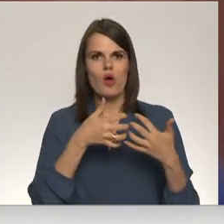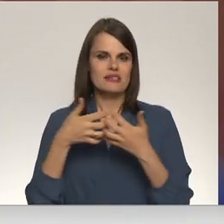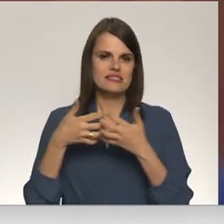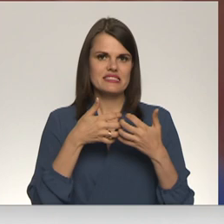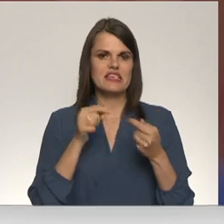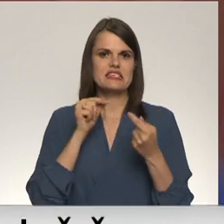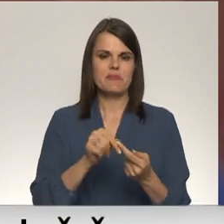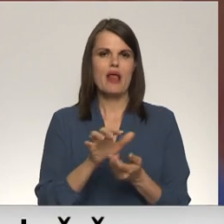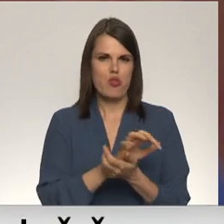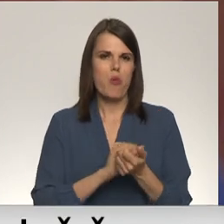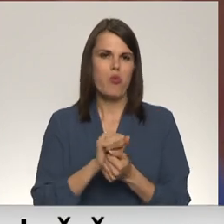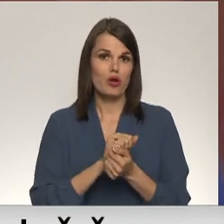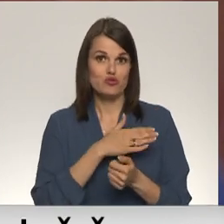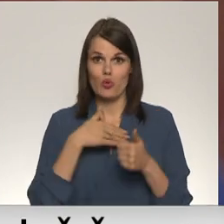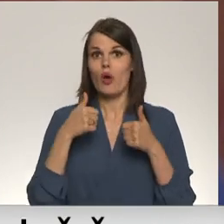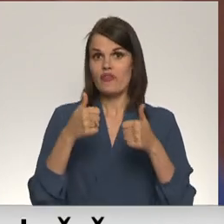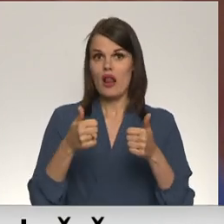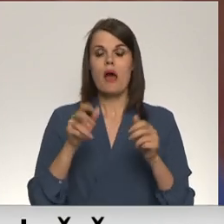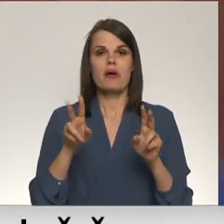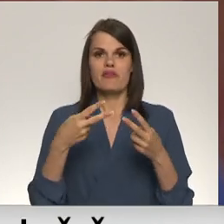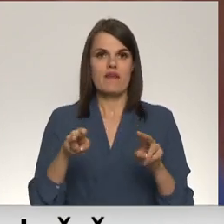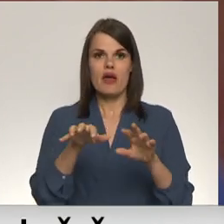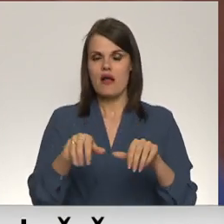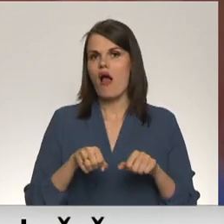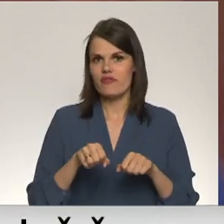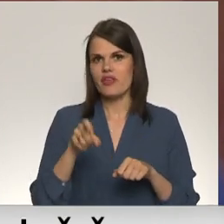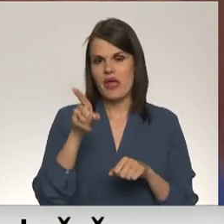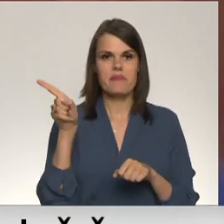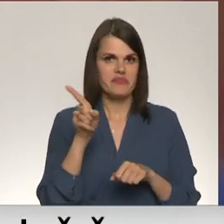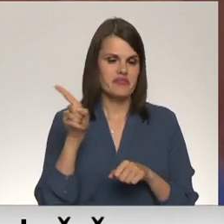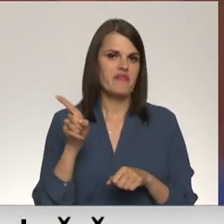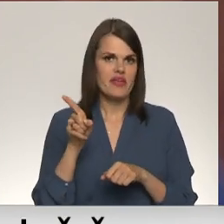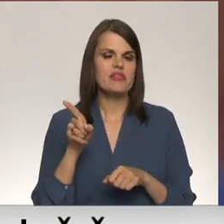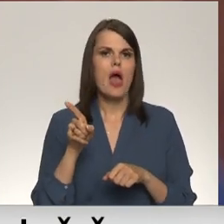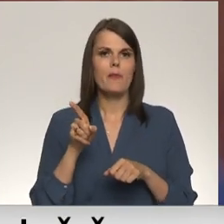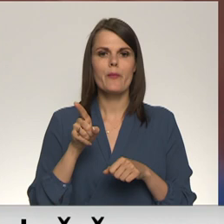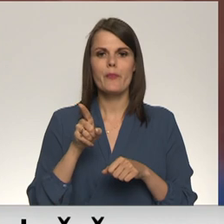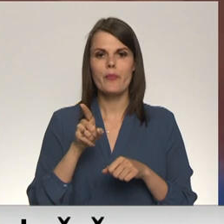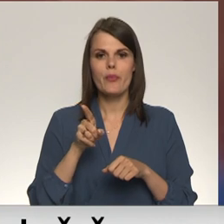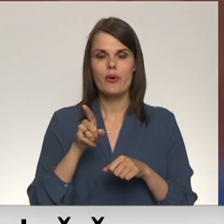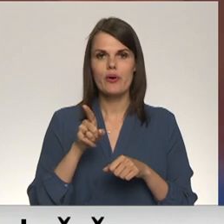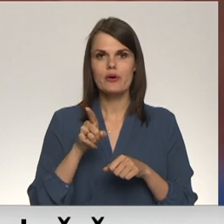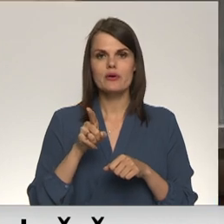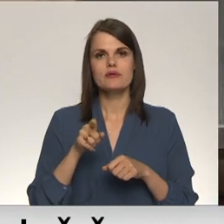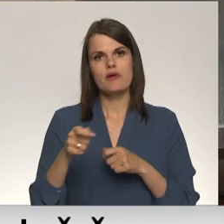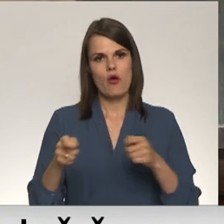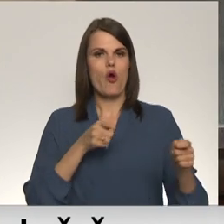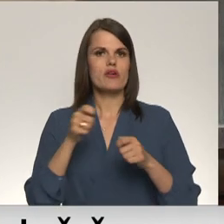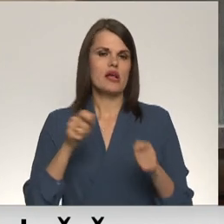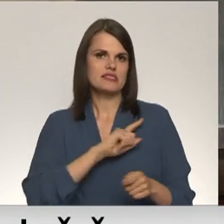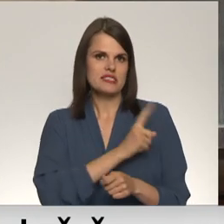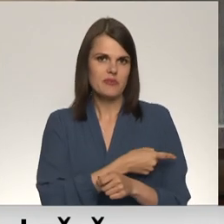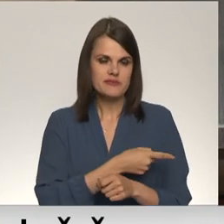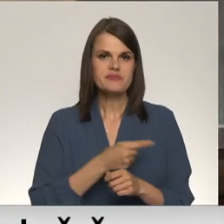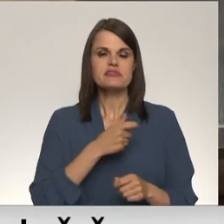postu. Ļoti labi, nevajag viņiem atņemt tas mejas orķestri. Deputāti ar